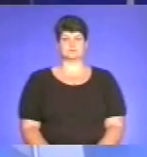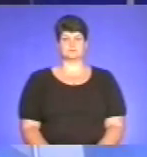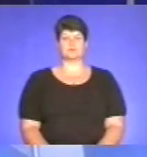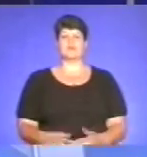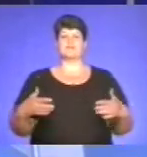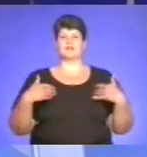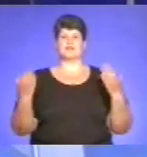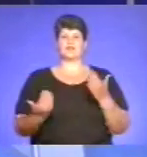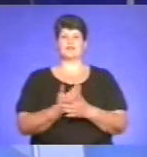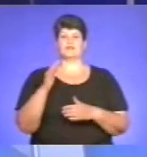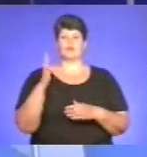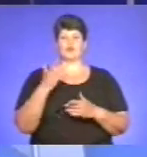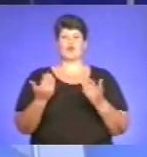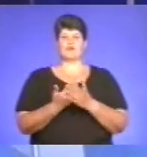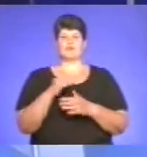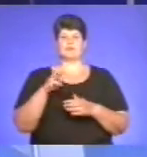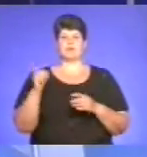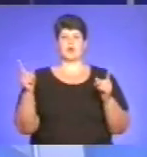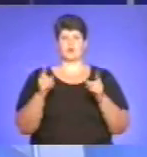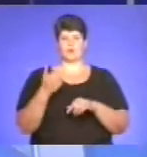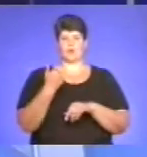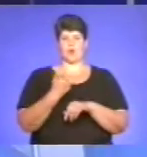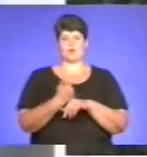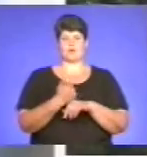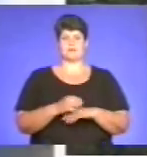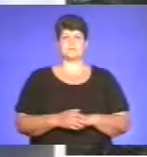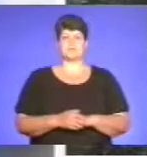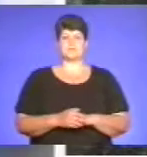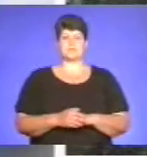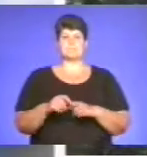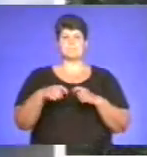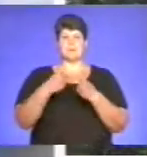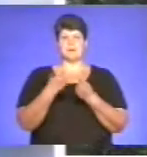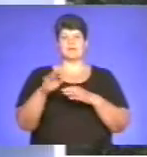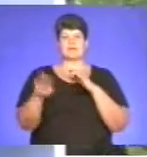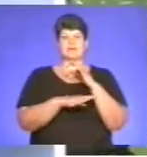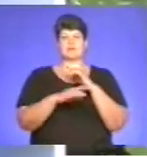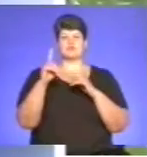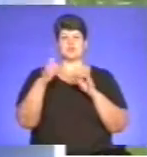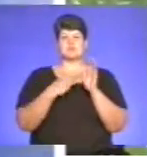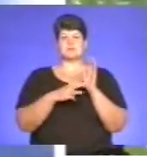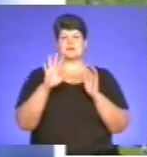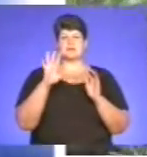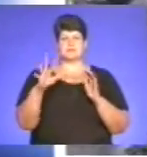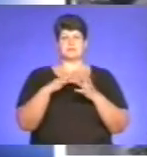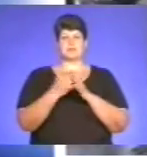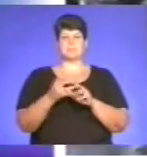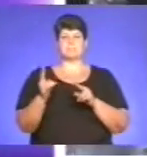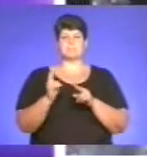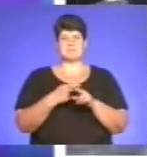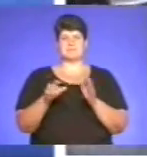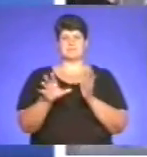Вітаю, новини вівторка у вістях ТТБ, коротко про головне. Поламані дерева, 185 населених пунктів області без